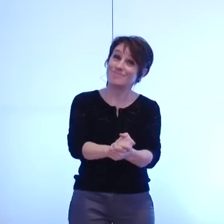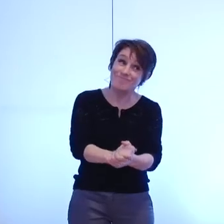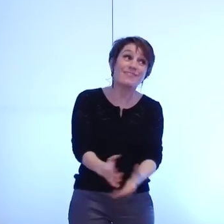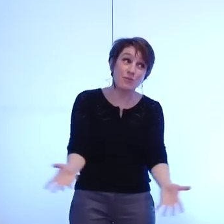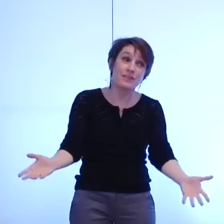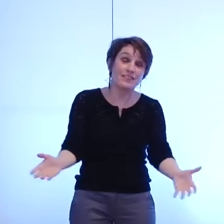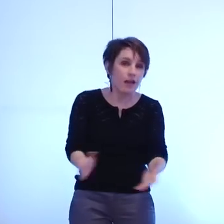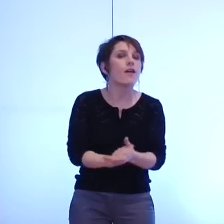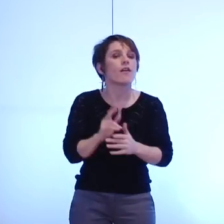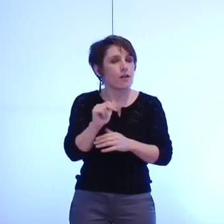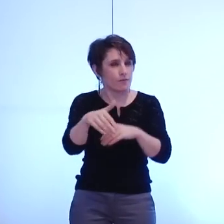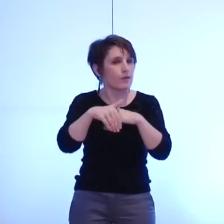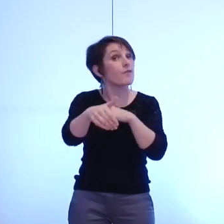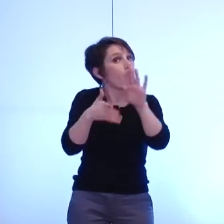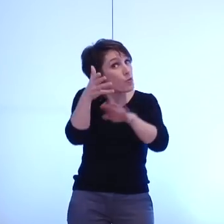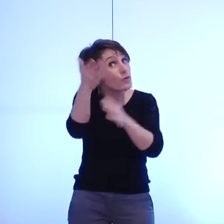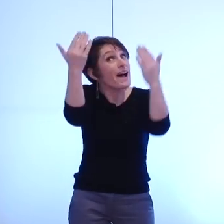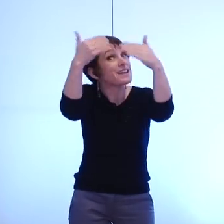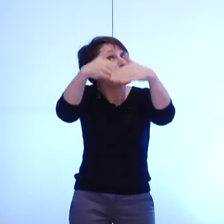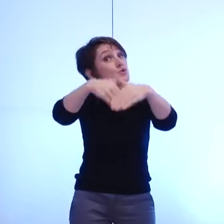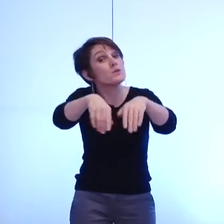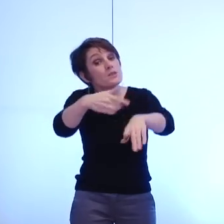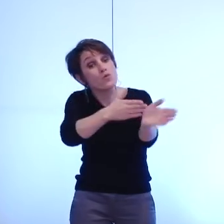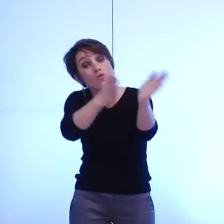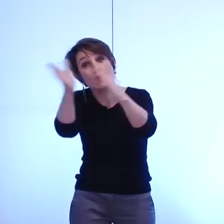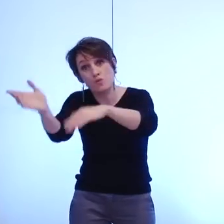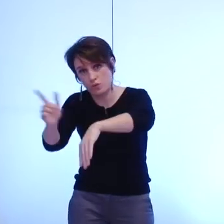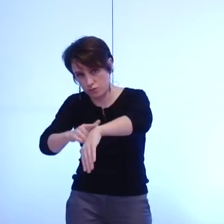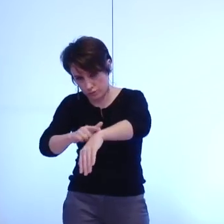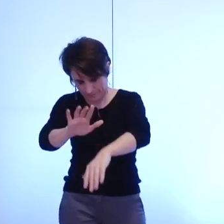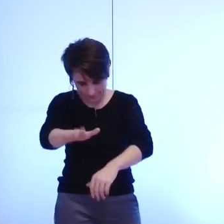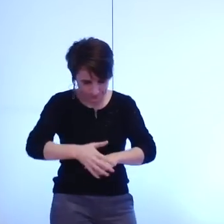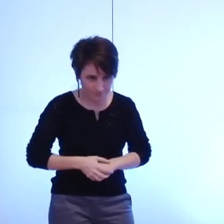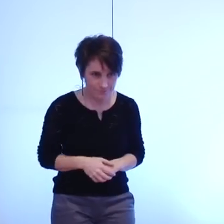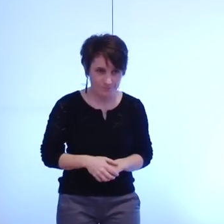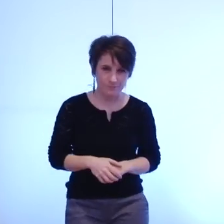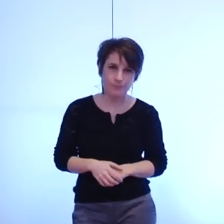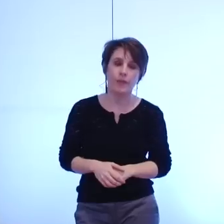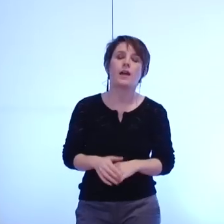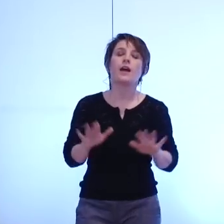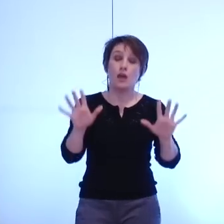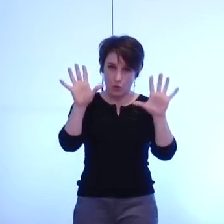ça arrivera ça arrivera mais plus tard dans la nuit mais pour donner la parole à Christophe Ferrari